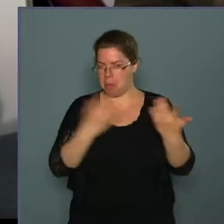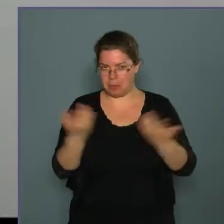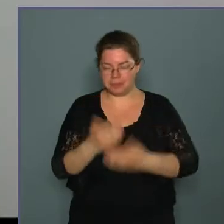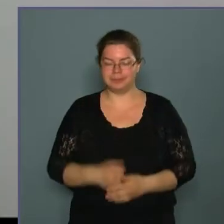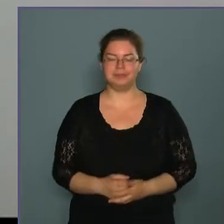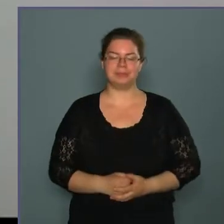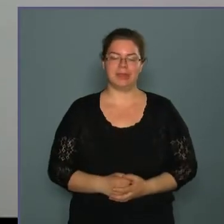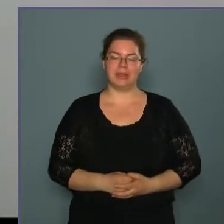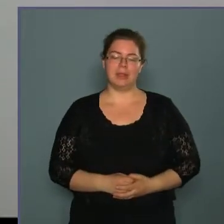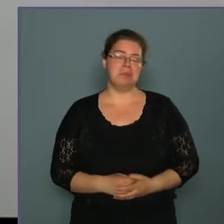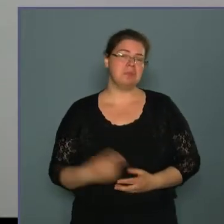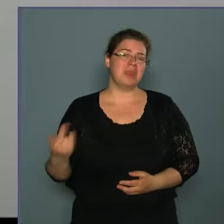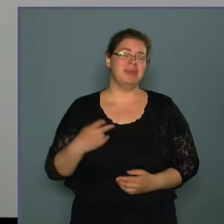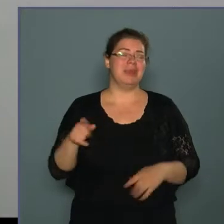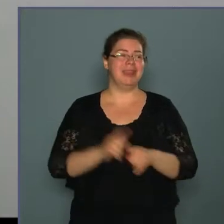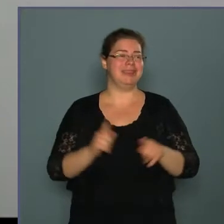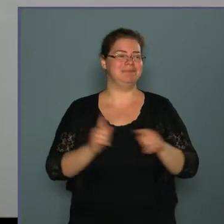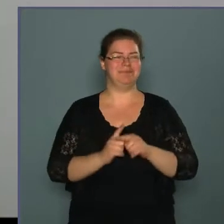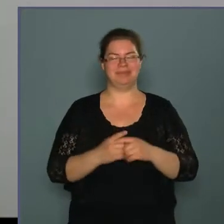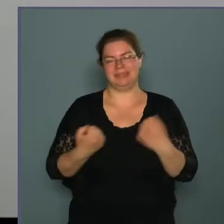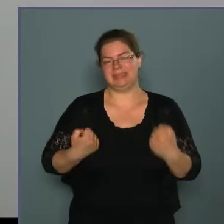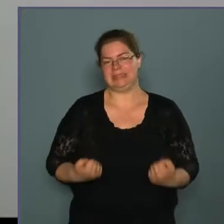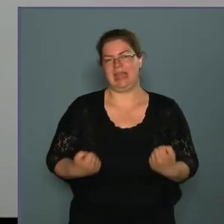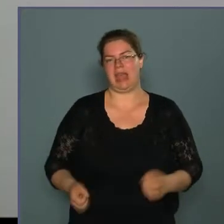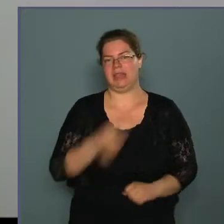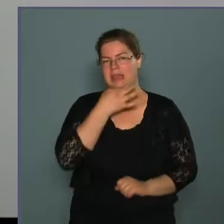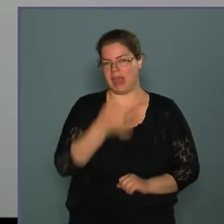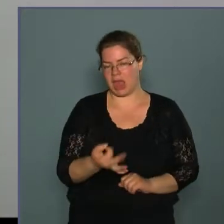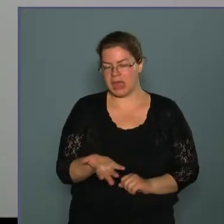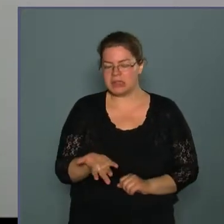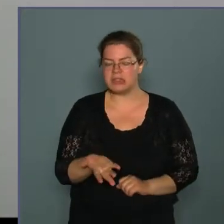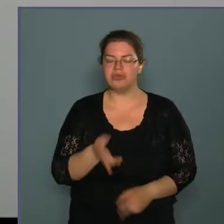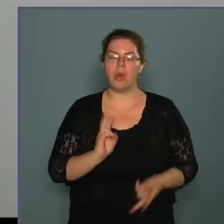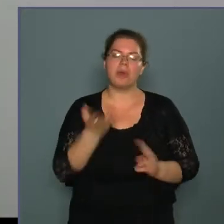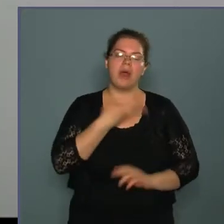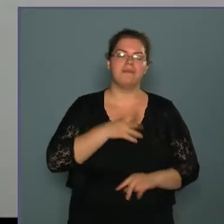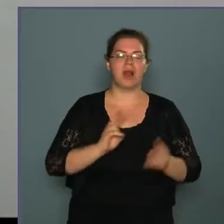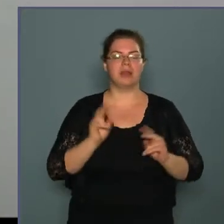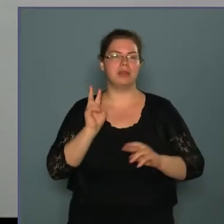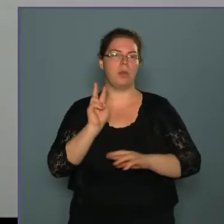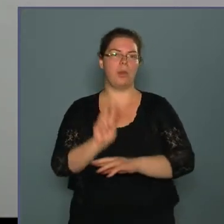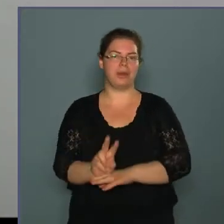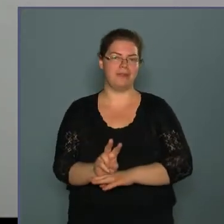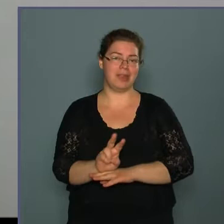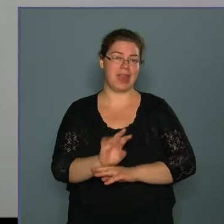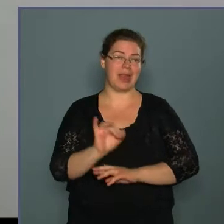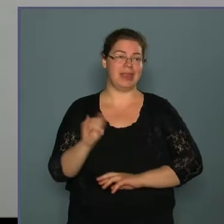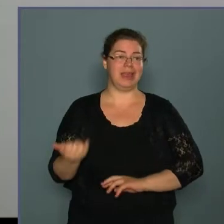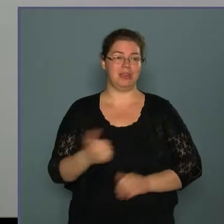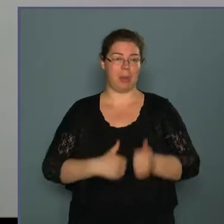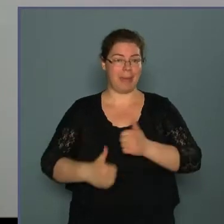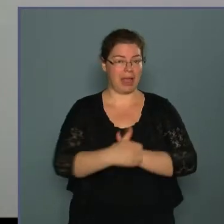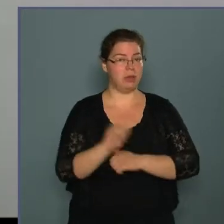Hát nyilvánvalóan ez is egy ilyen borzasztóan nehéz kérdés, hogyha valaki odafigyel, és a